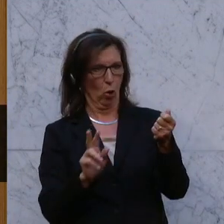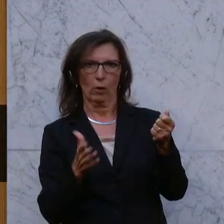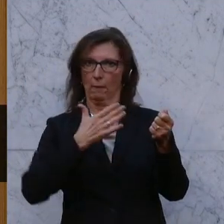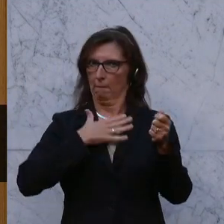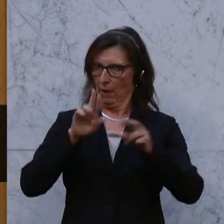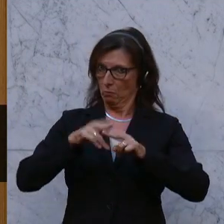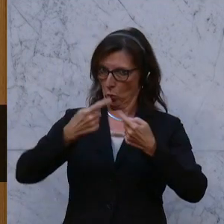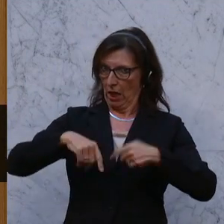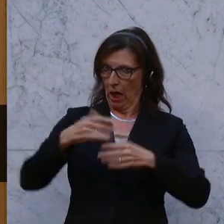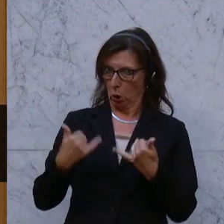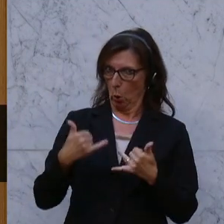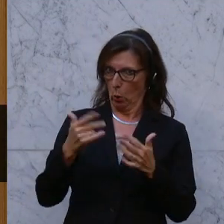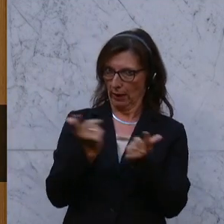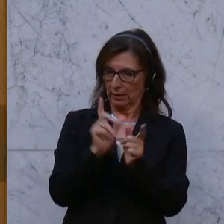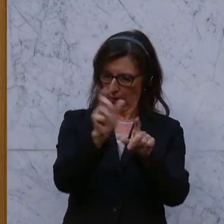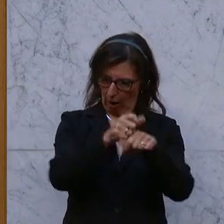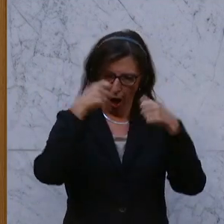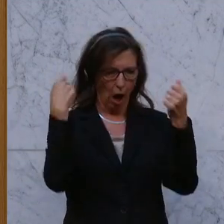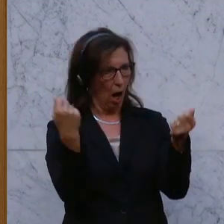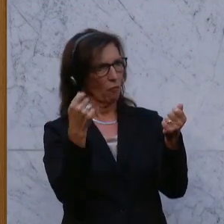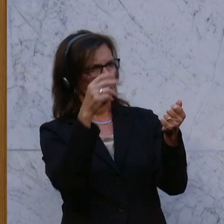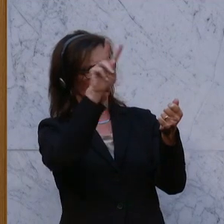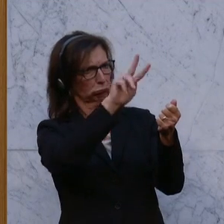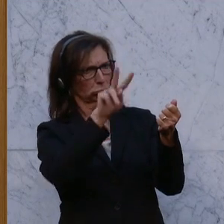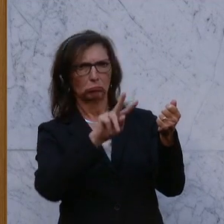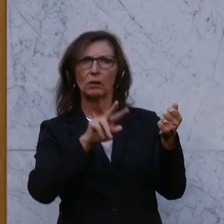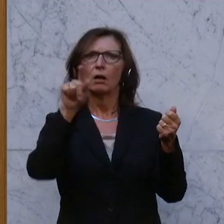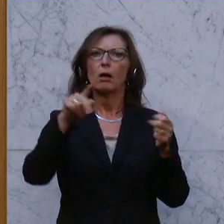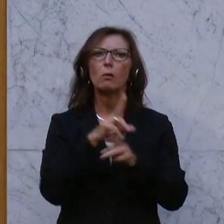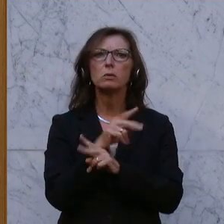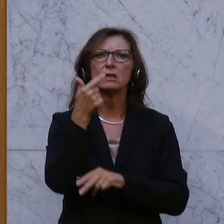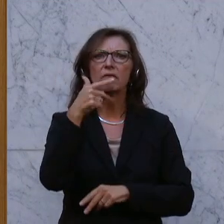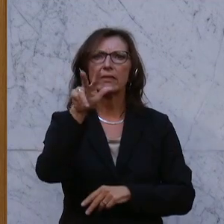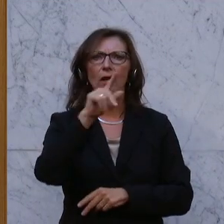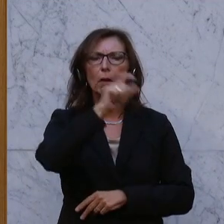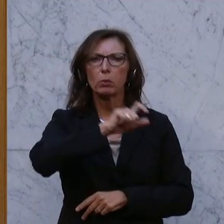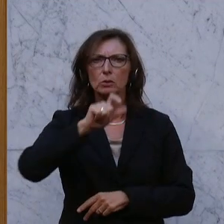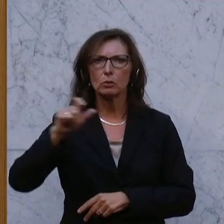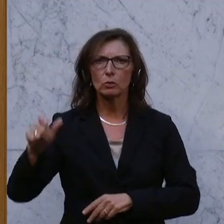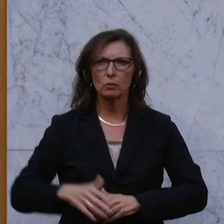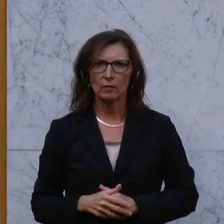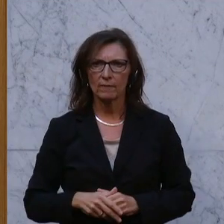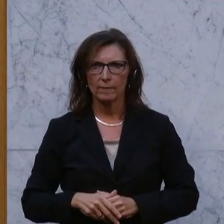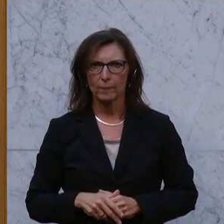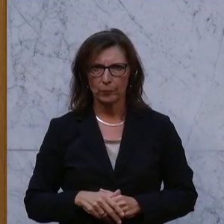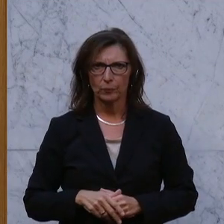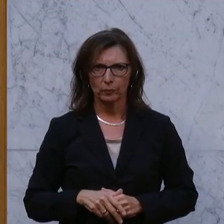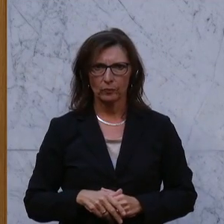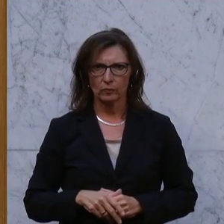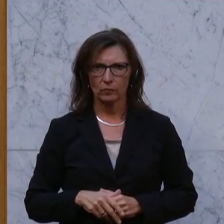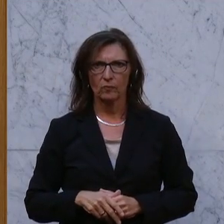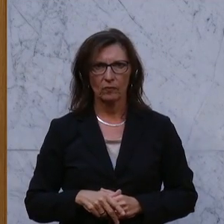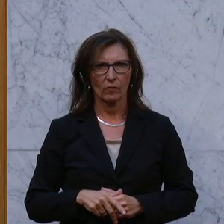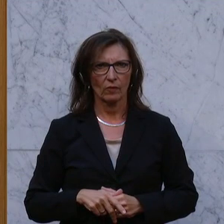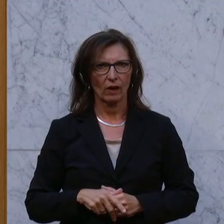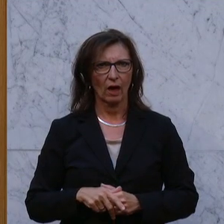Bundesland aufschlage und lese, zwei Drittel der Menschen in Österreich wird stark von der Teuerung, von der